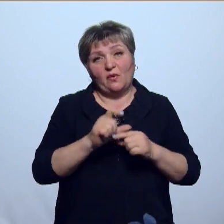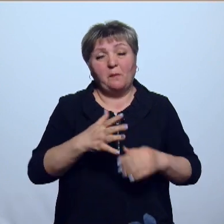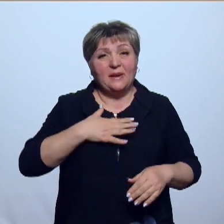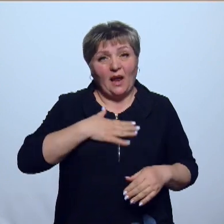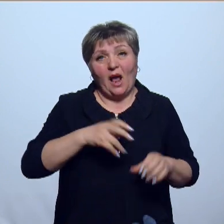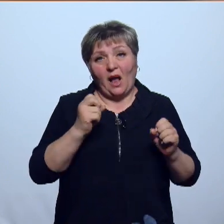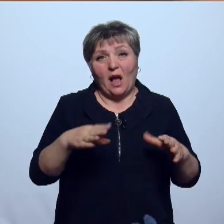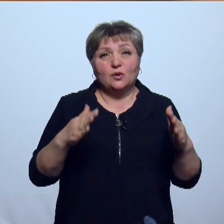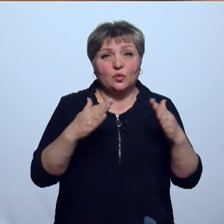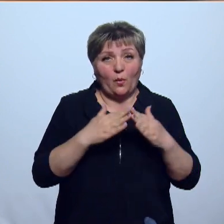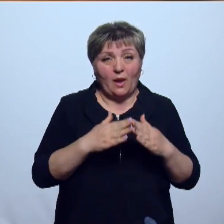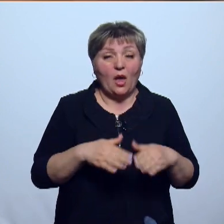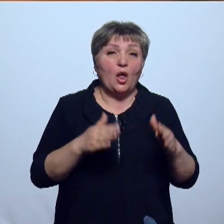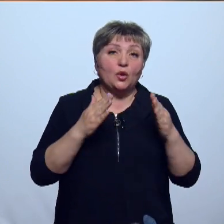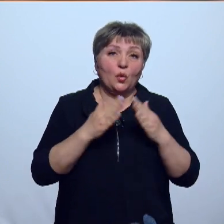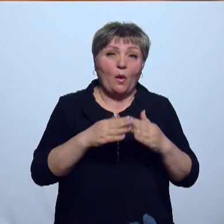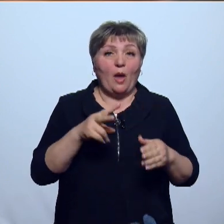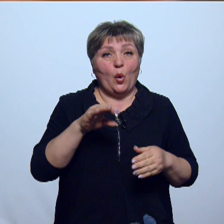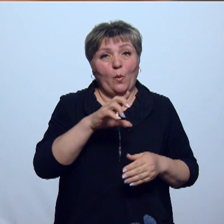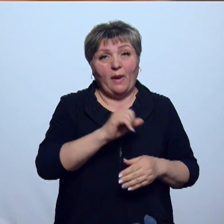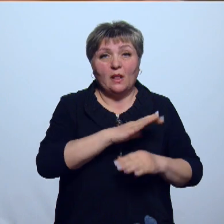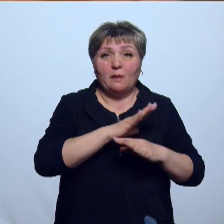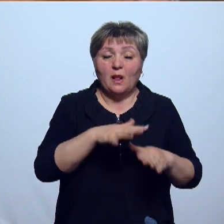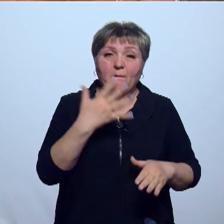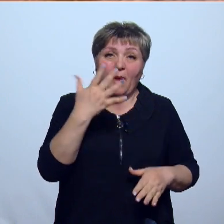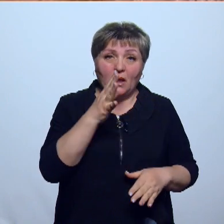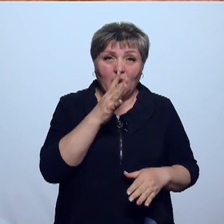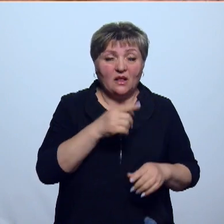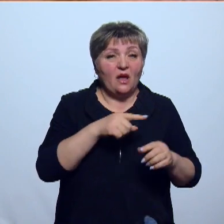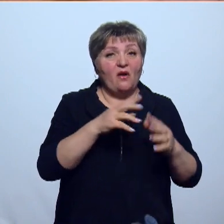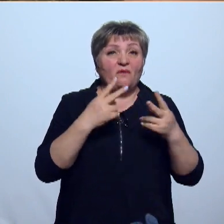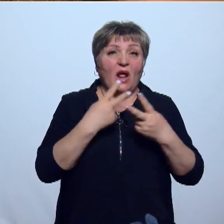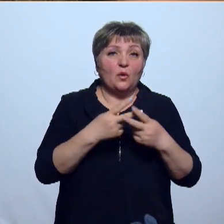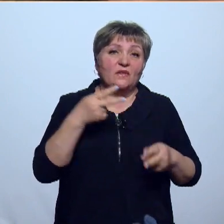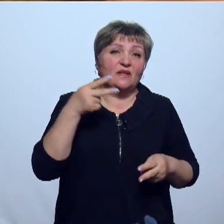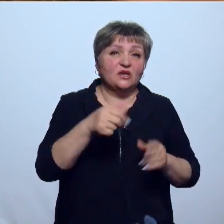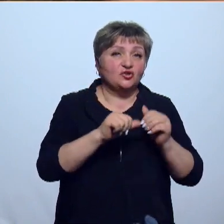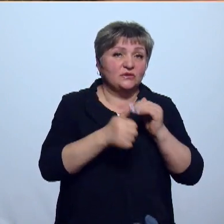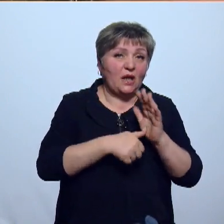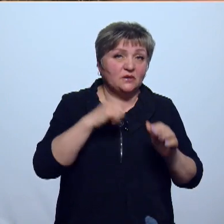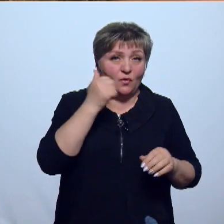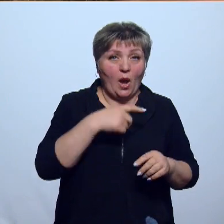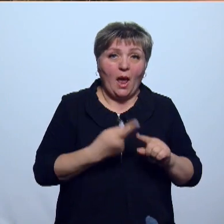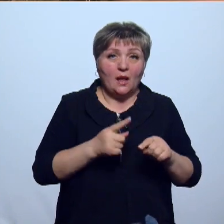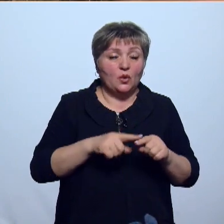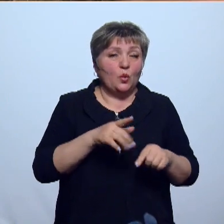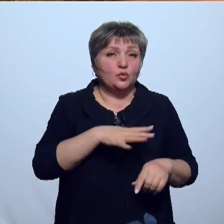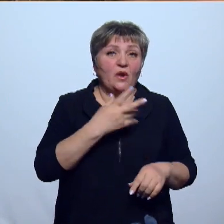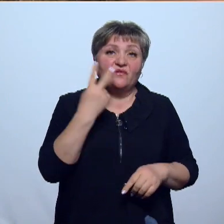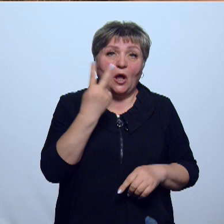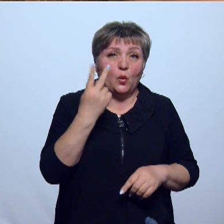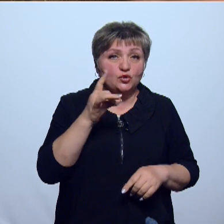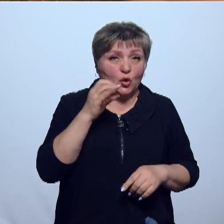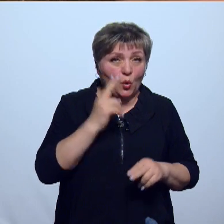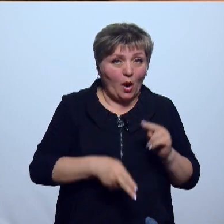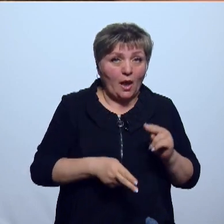как дома. Дома Люба не была почти пять лет. В колонии с 2016 года. И это ее уже второй срок. Первый раз